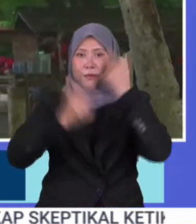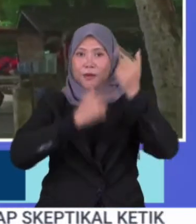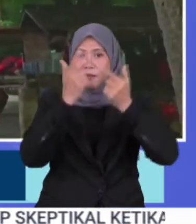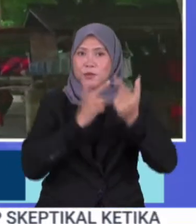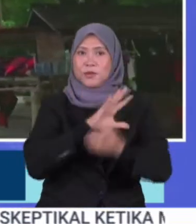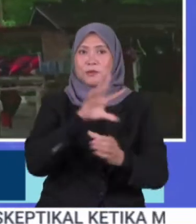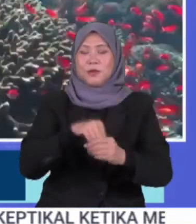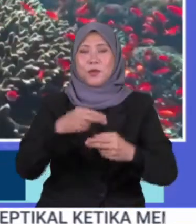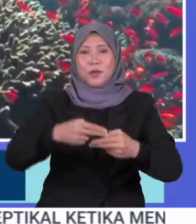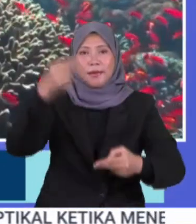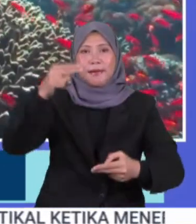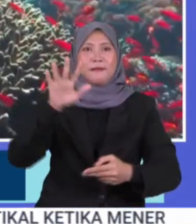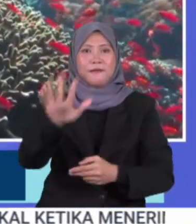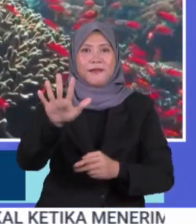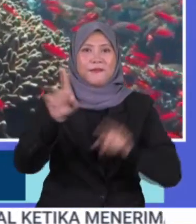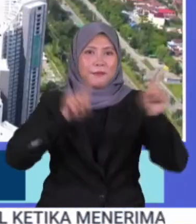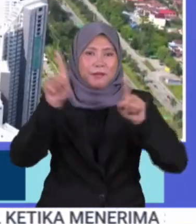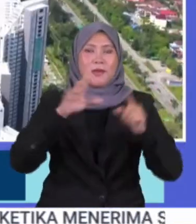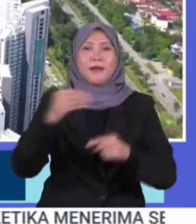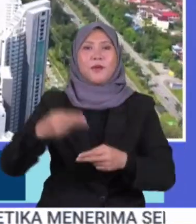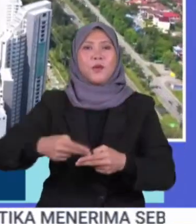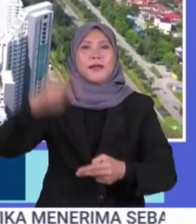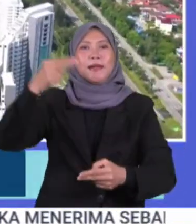lima bintang dan hotel bajet